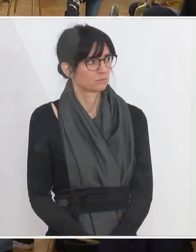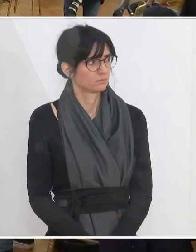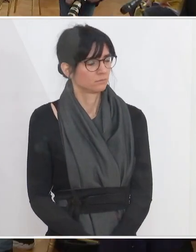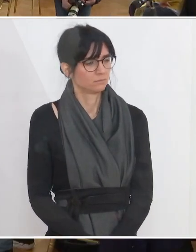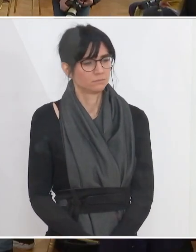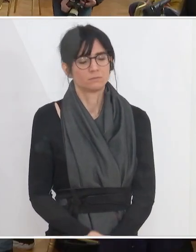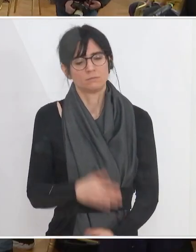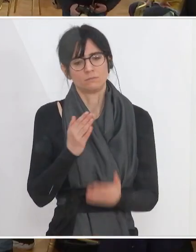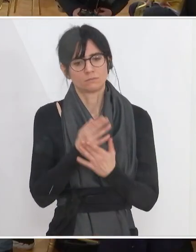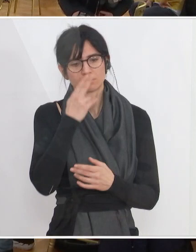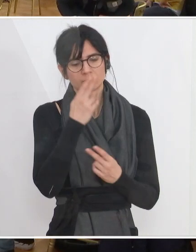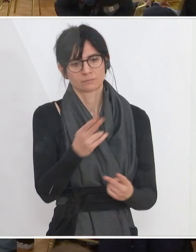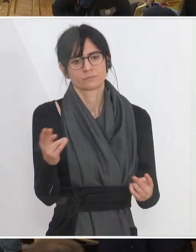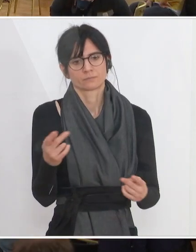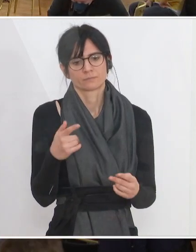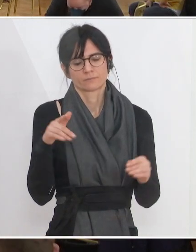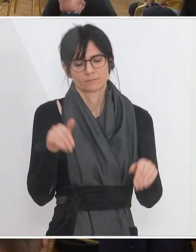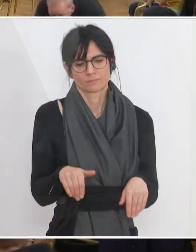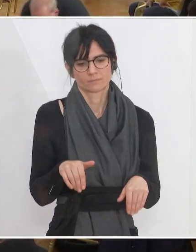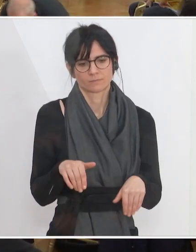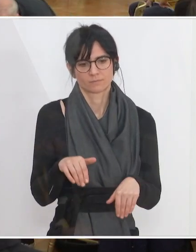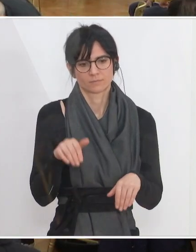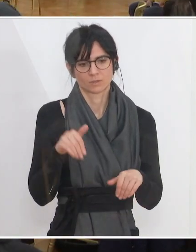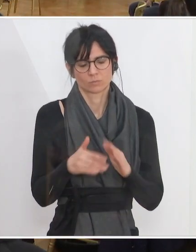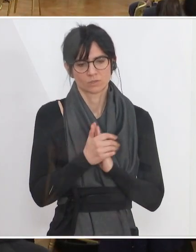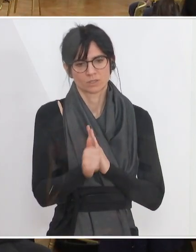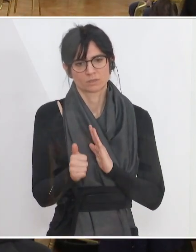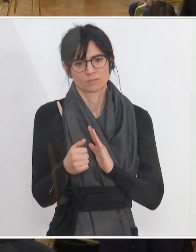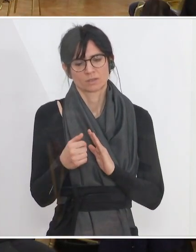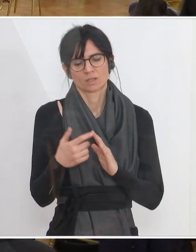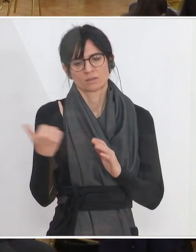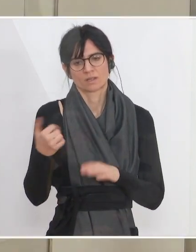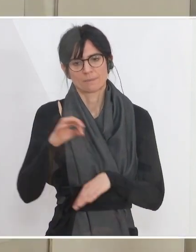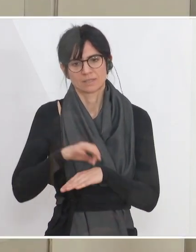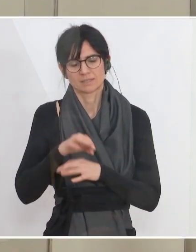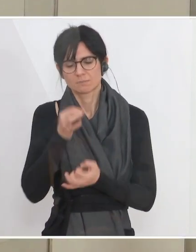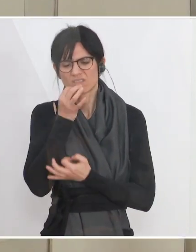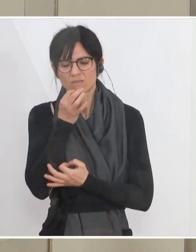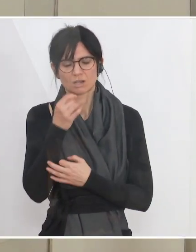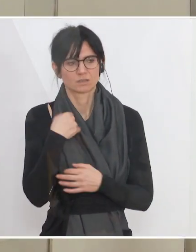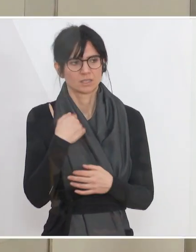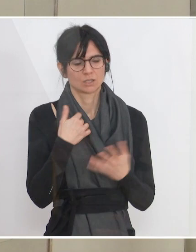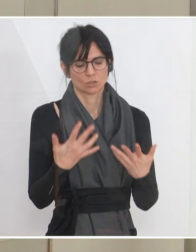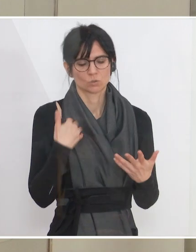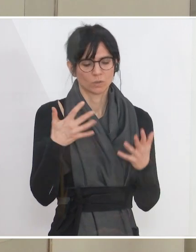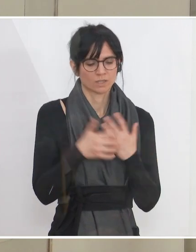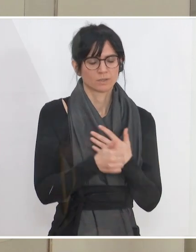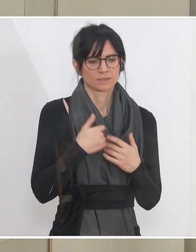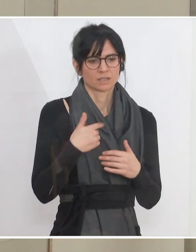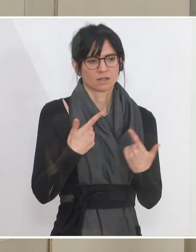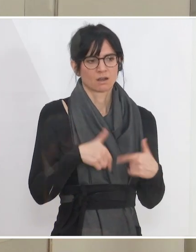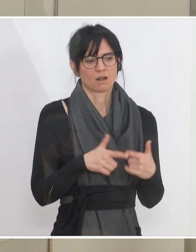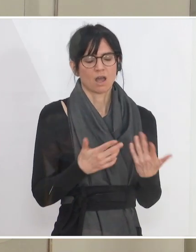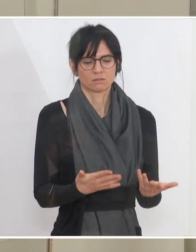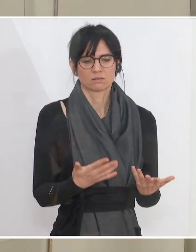Ja, wir haben ja gesehen in Ländern, und da muss man jetzt, glaube ich, die Expertinnen und Experten aus der Medizin befragen. Aber soweit ich das interpretieren kann, haben wir gesehen in Ländern,